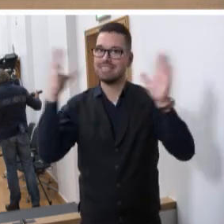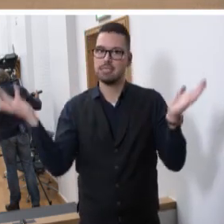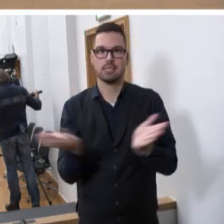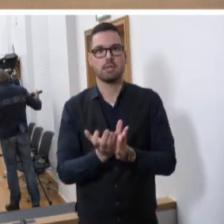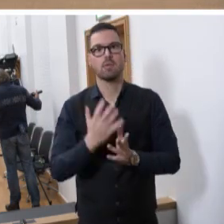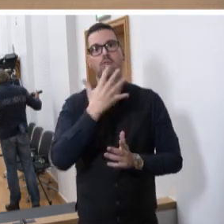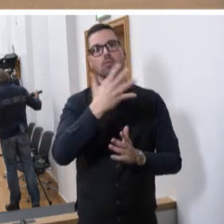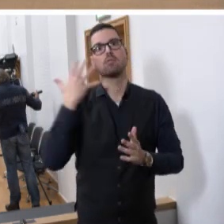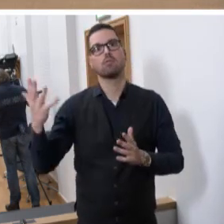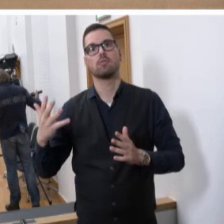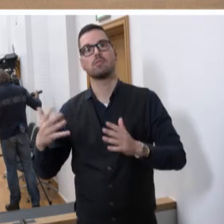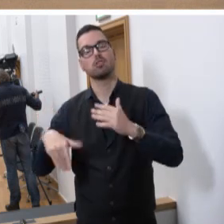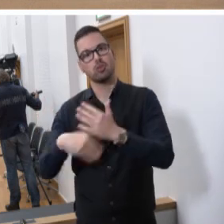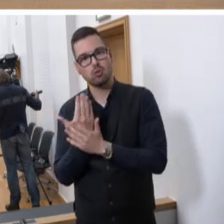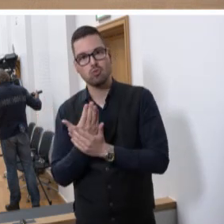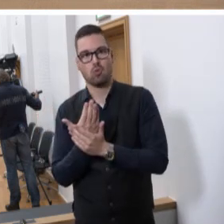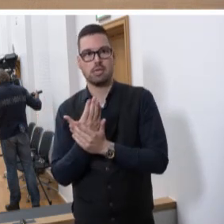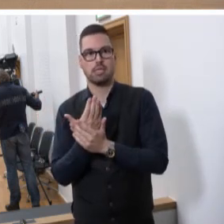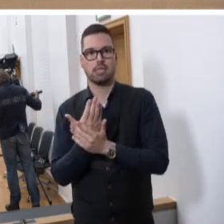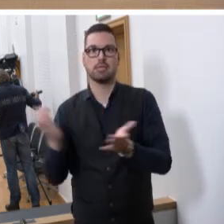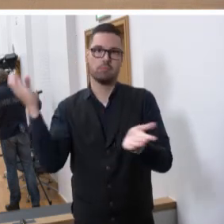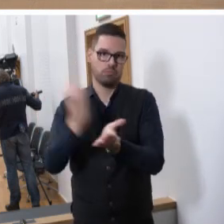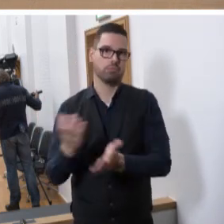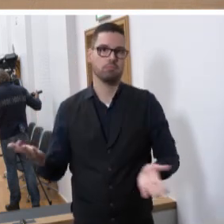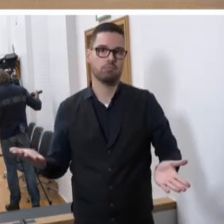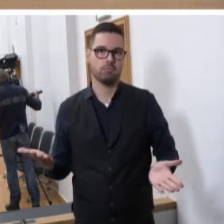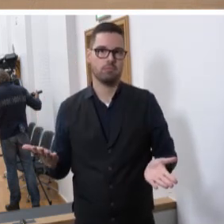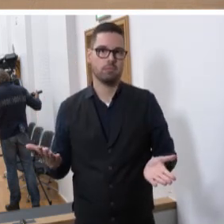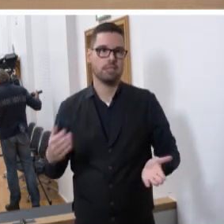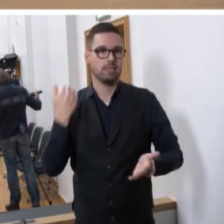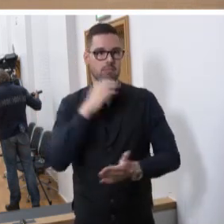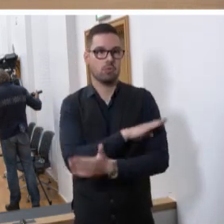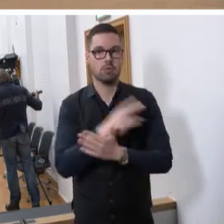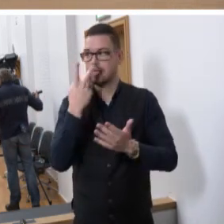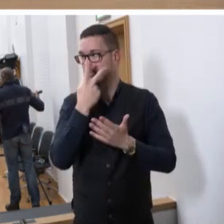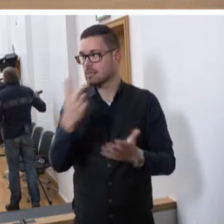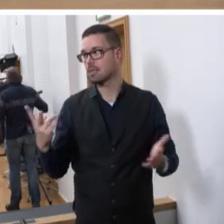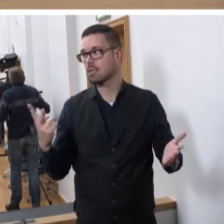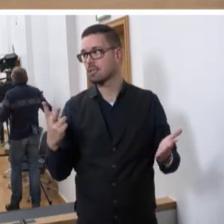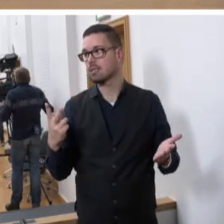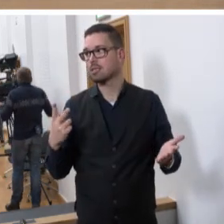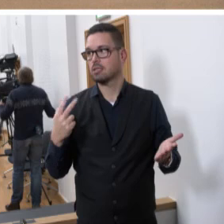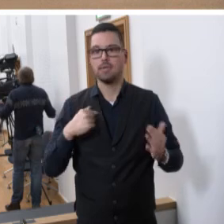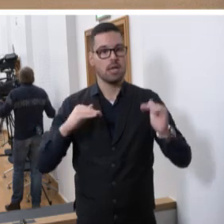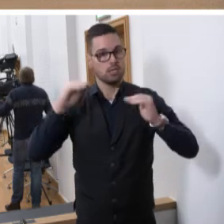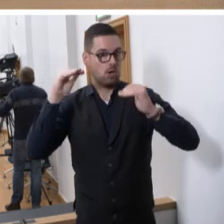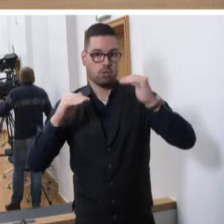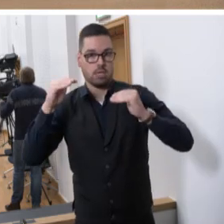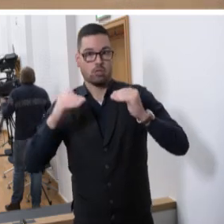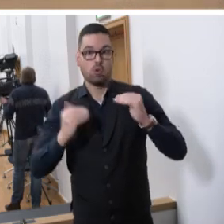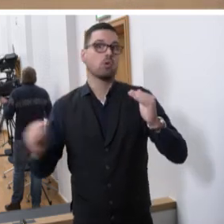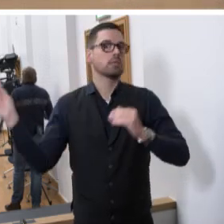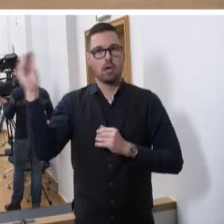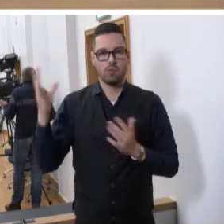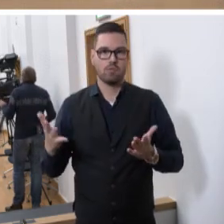55 Absolventinnen gegenüberstehen. Liebe Kolleginnen und Kollegen, ihr seht, wir sehen, wir gleichen nicht nur aus, wir legen noch